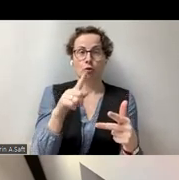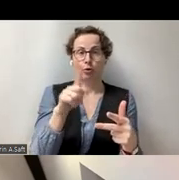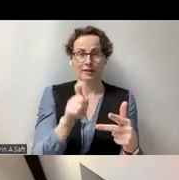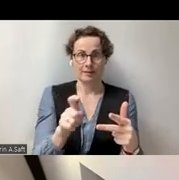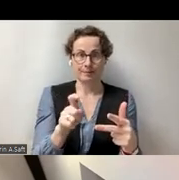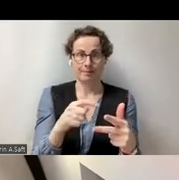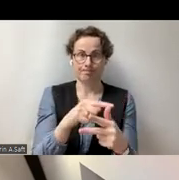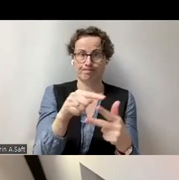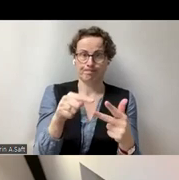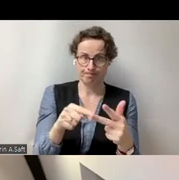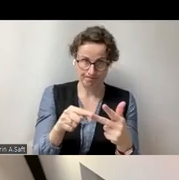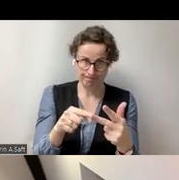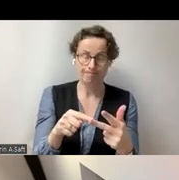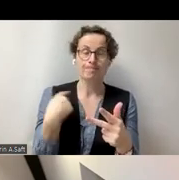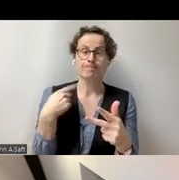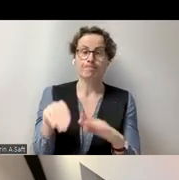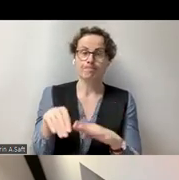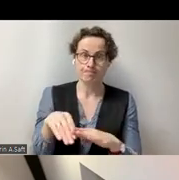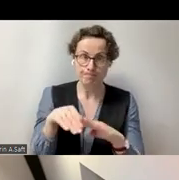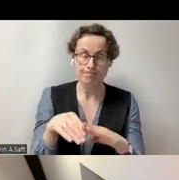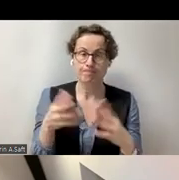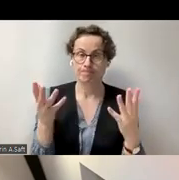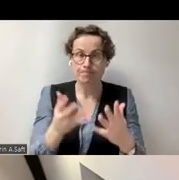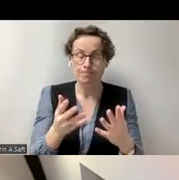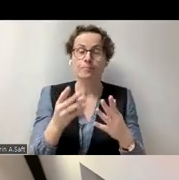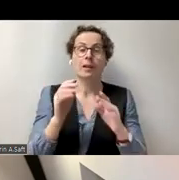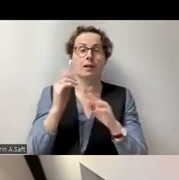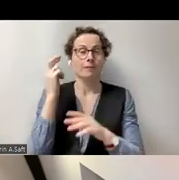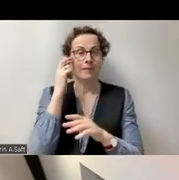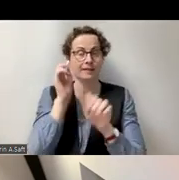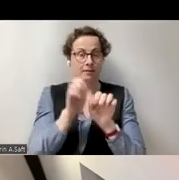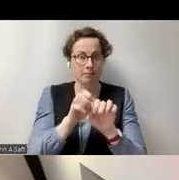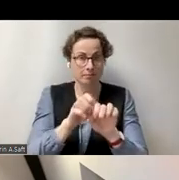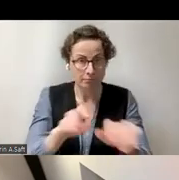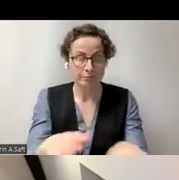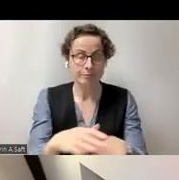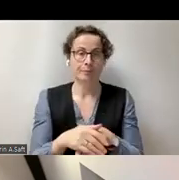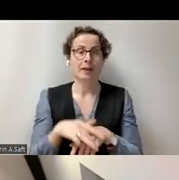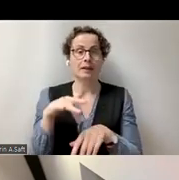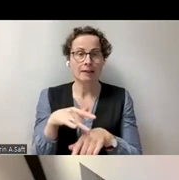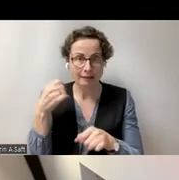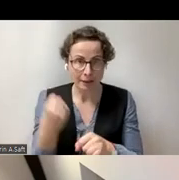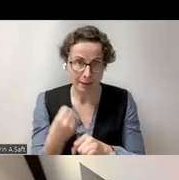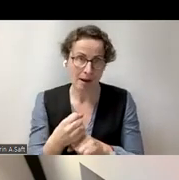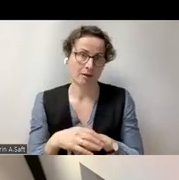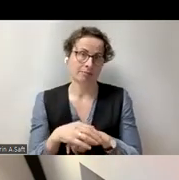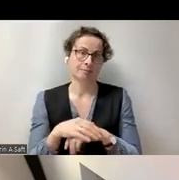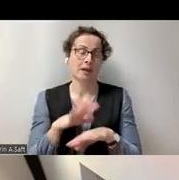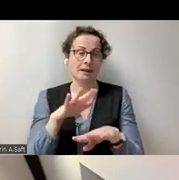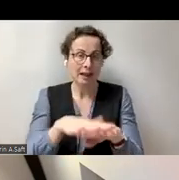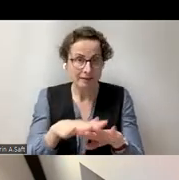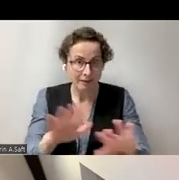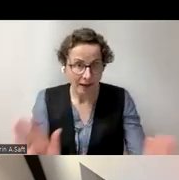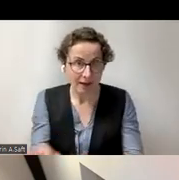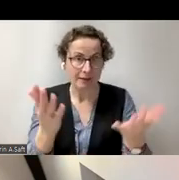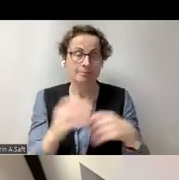Wissen zu vermitteln oder Sensibilisierung für das Thema durchzuführen, Networking, also